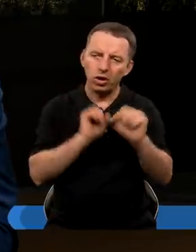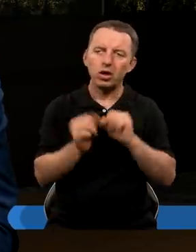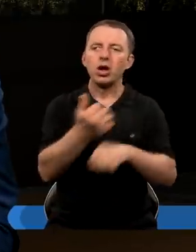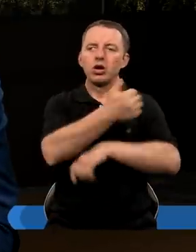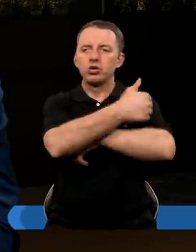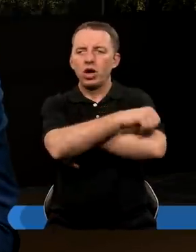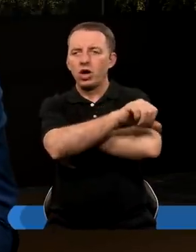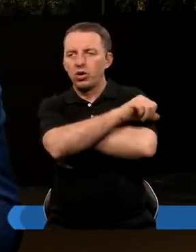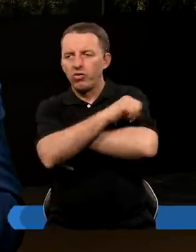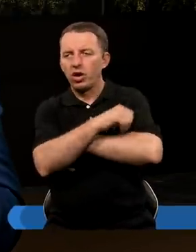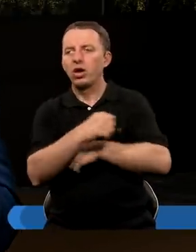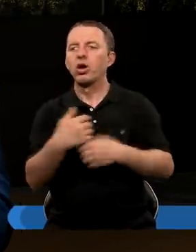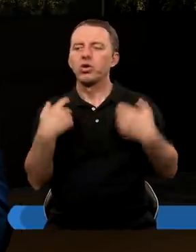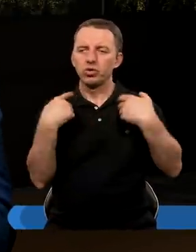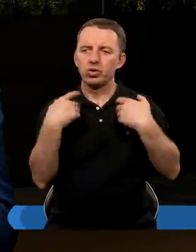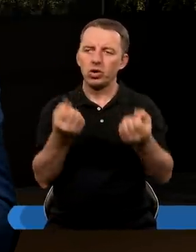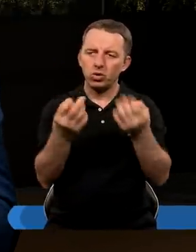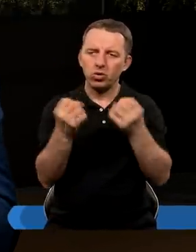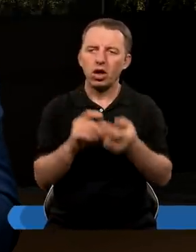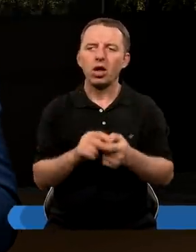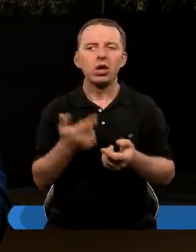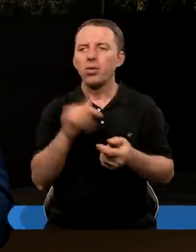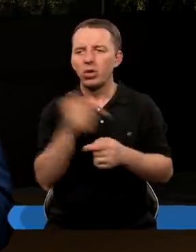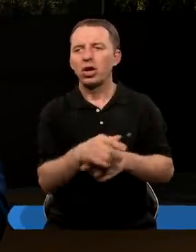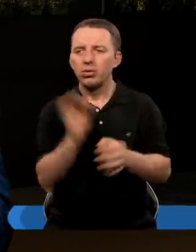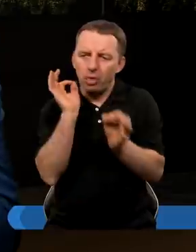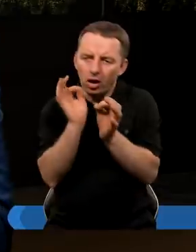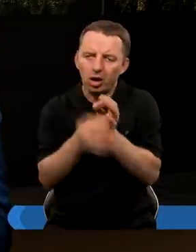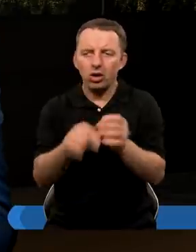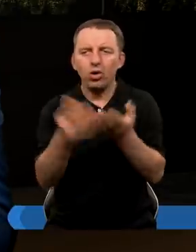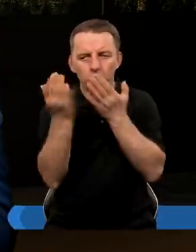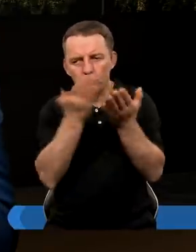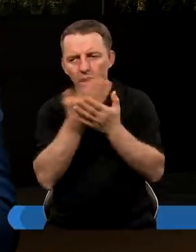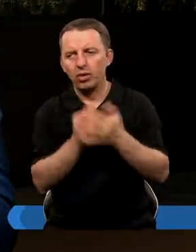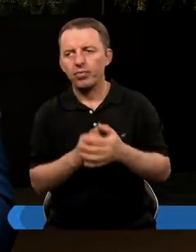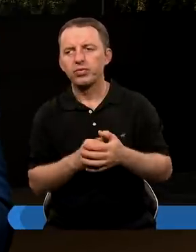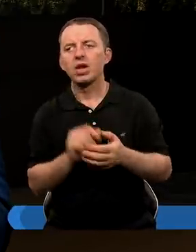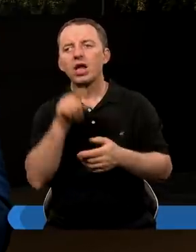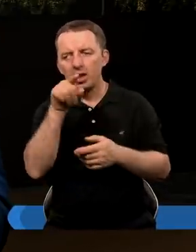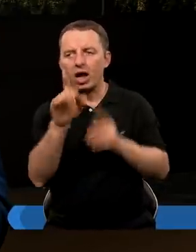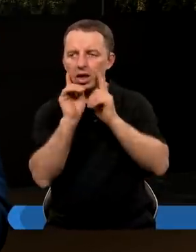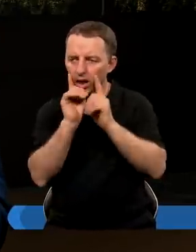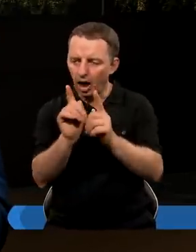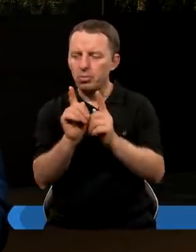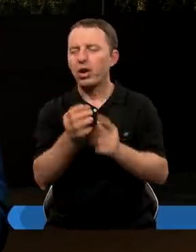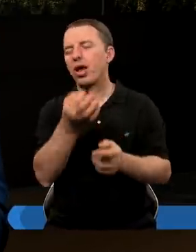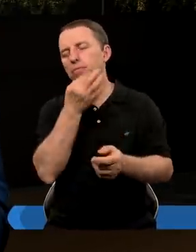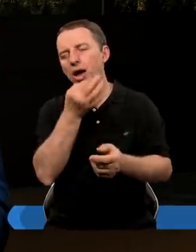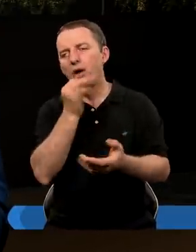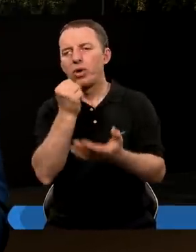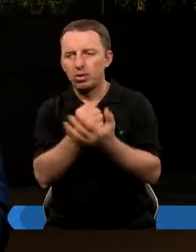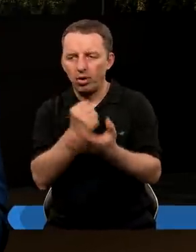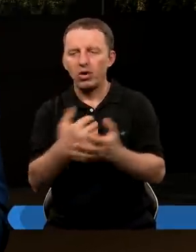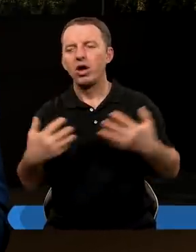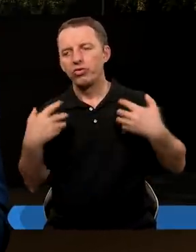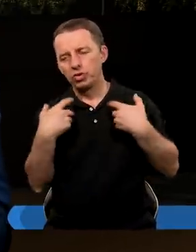w moim chrześcijaństwie i On czyni cuda w moim życiu, chociaż nie muszą być takie spektakularne, jak tutaj czytamy, natomiast właśnie o takich naprawdę małych sprawach